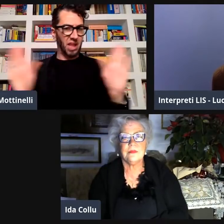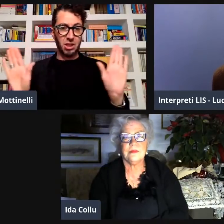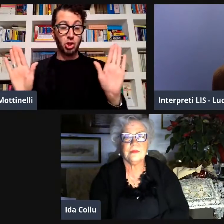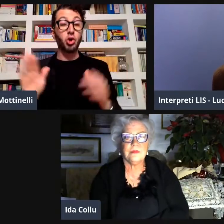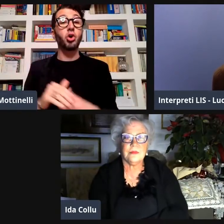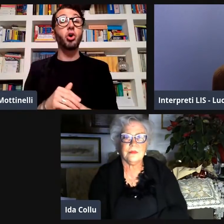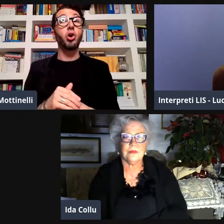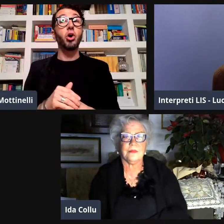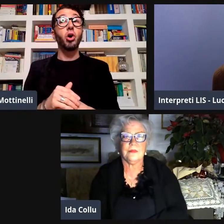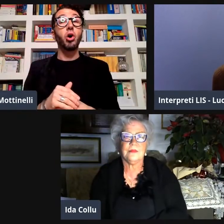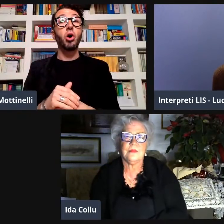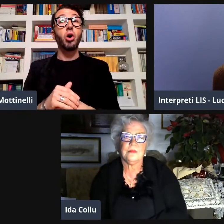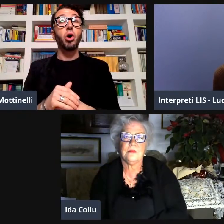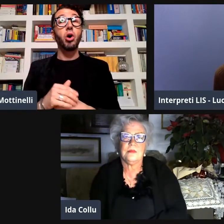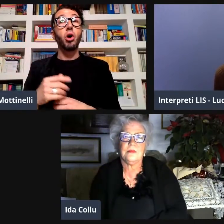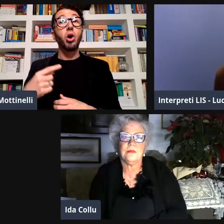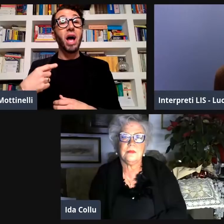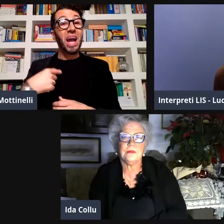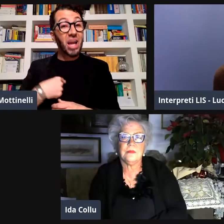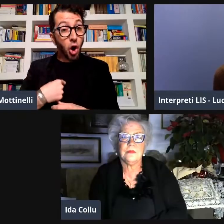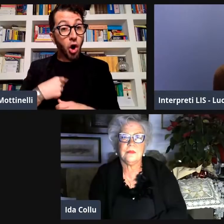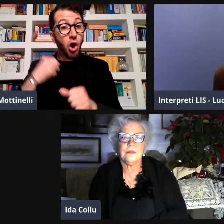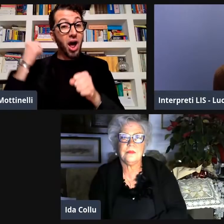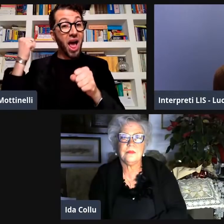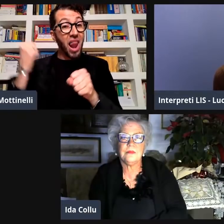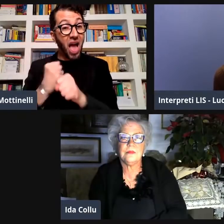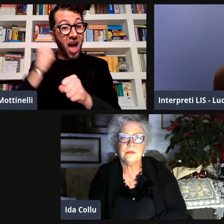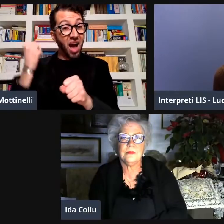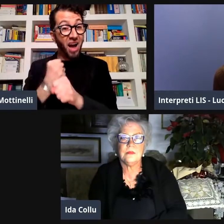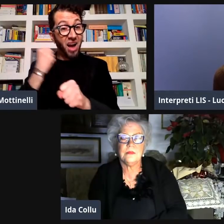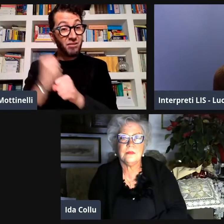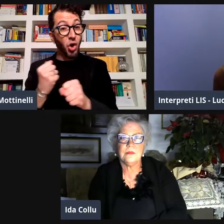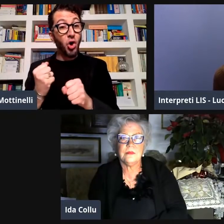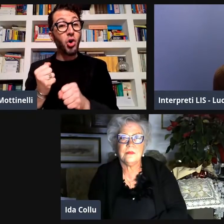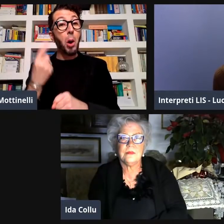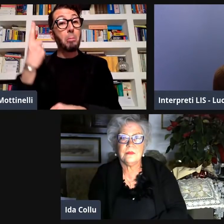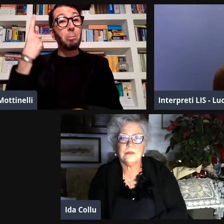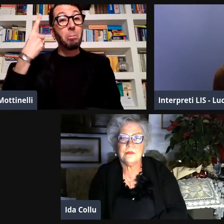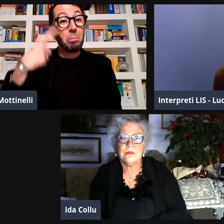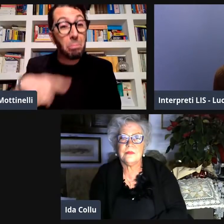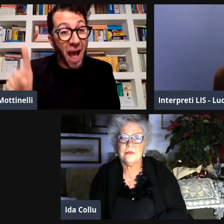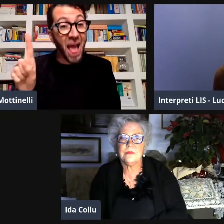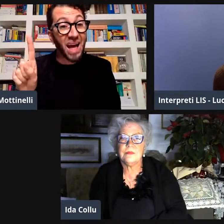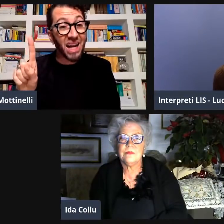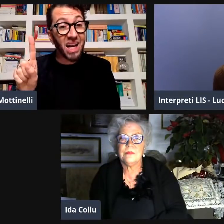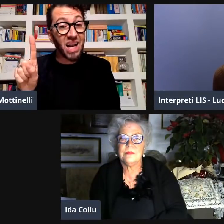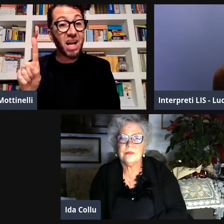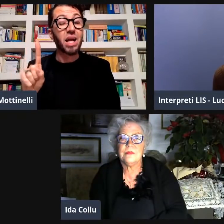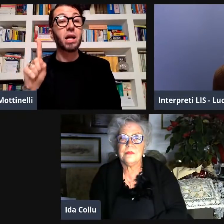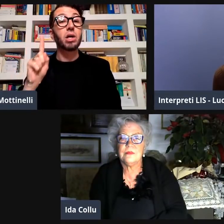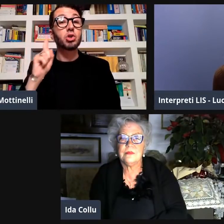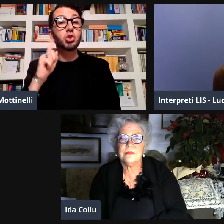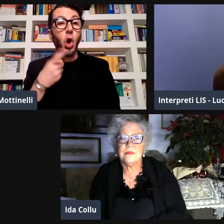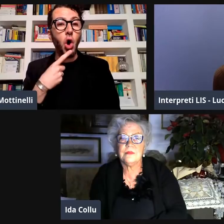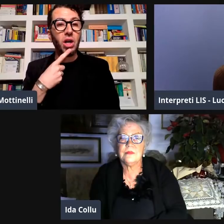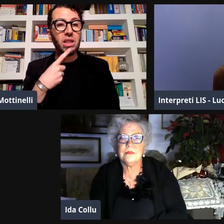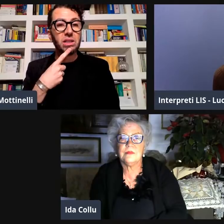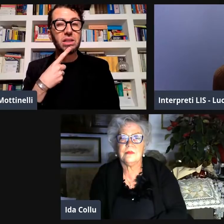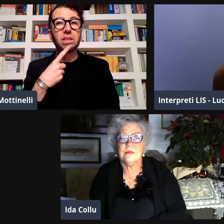tutte le concatenazioni di eventi che ne sono seguite. Io ho lavorato